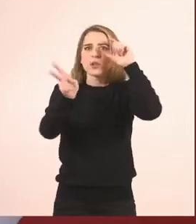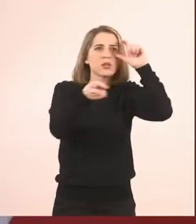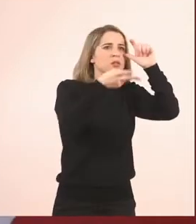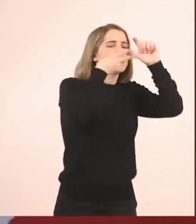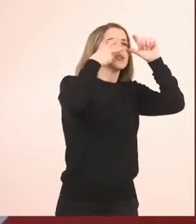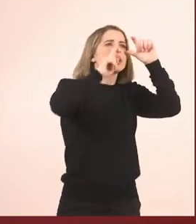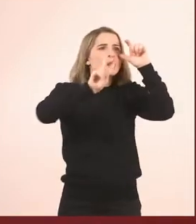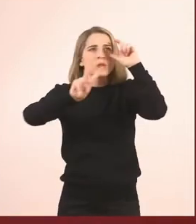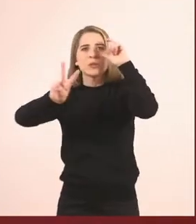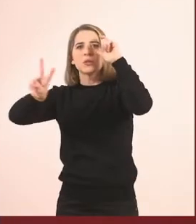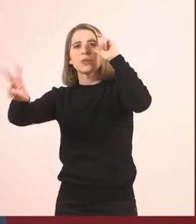τώρα για να σας εξηγήσω, έτσι.